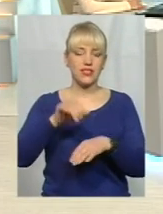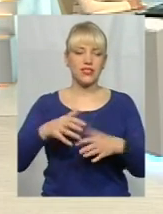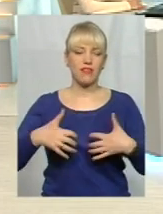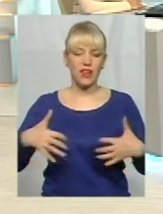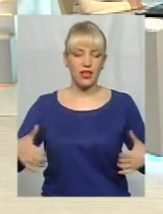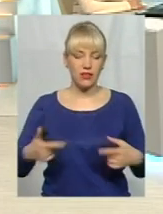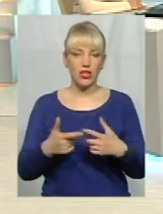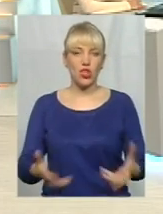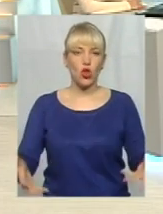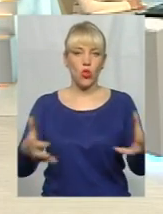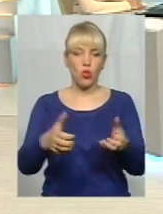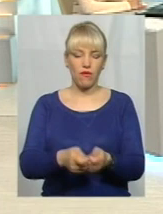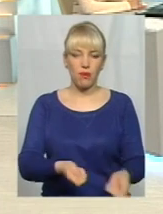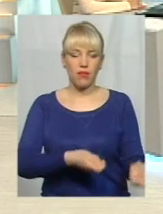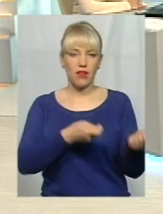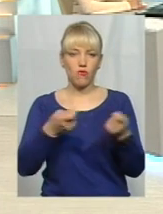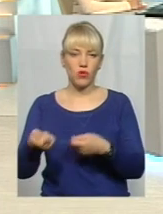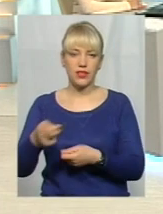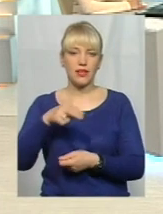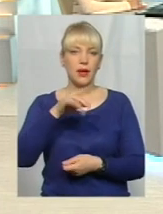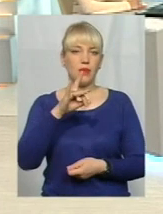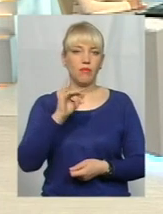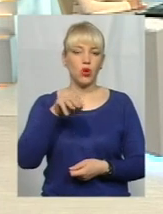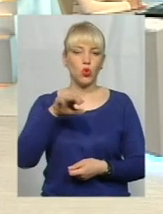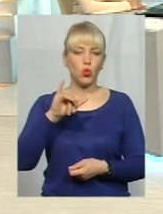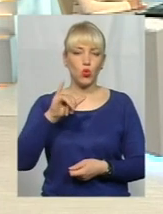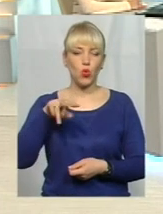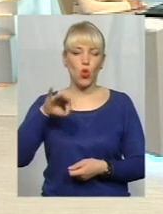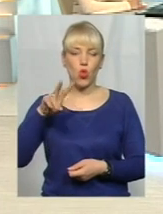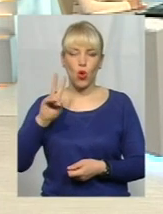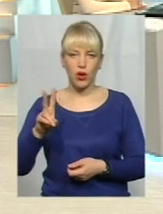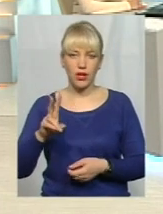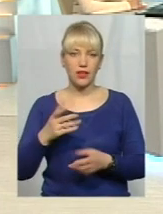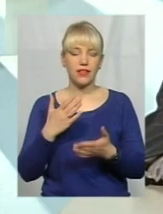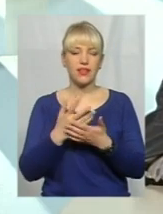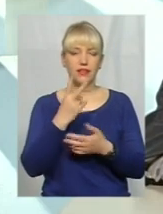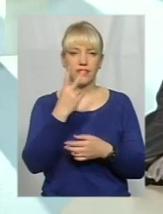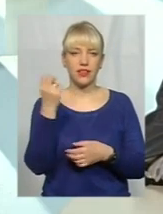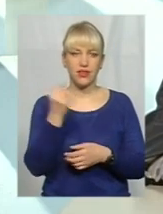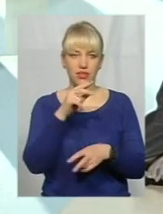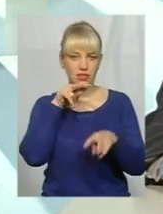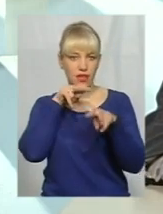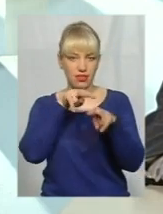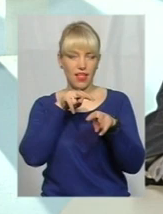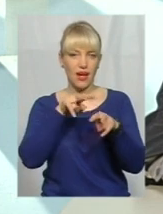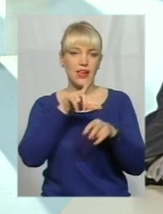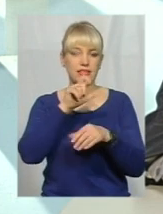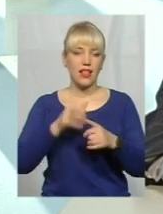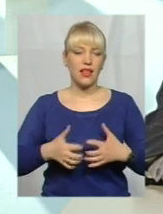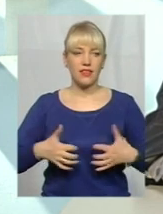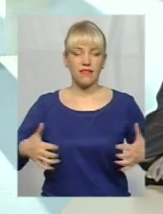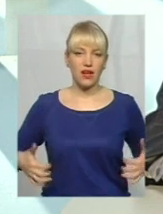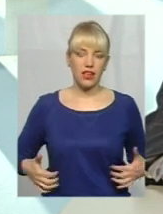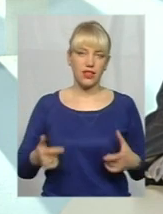її на притулок і на притулку протягом двох тижнів іде нагляд за цією твариною. Незалежно від того,